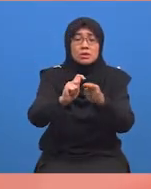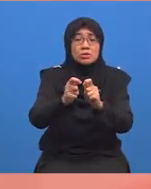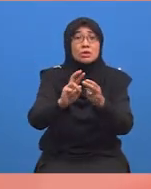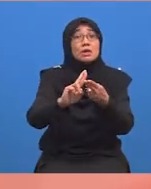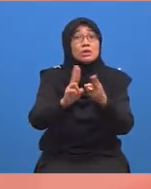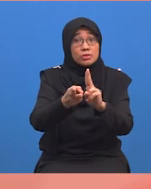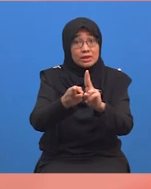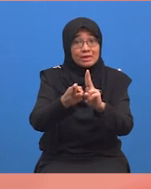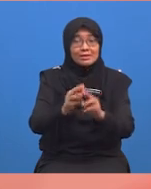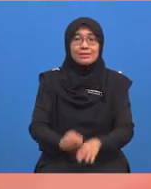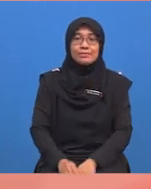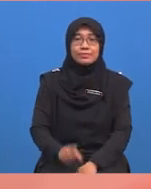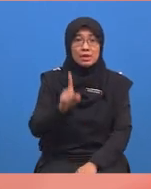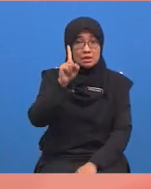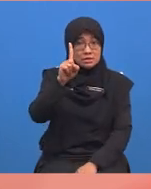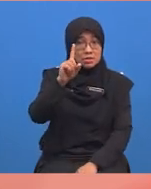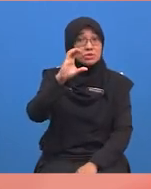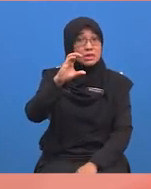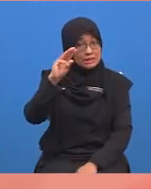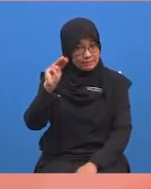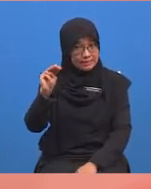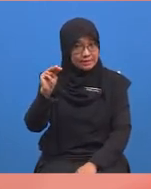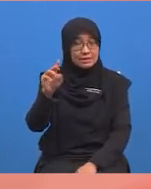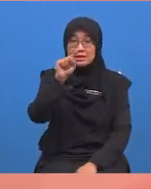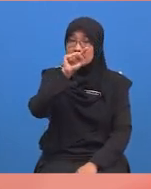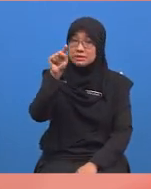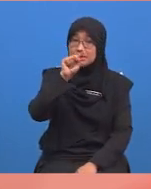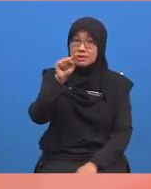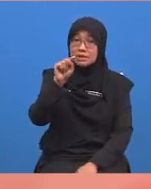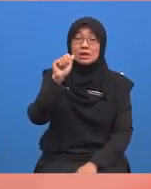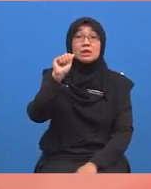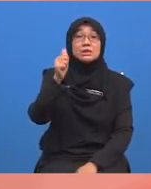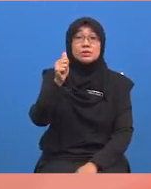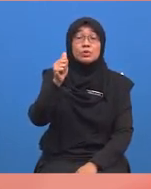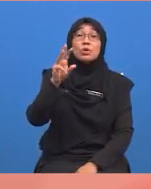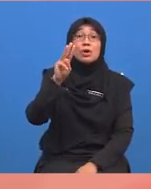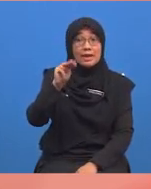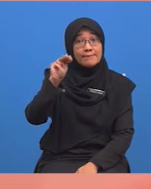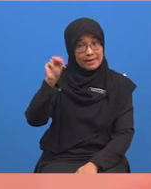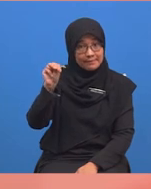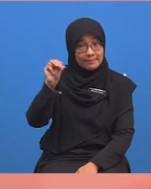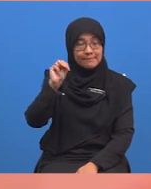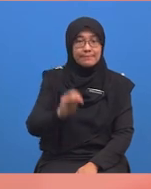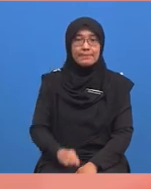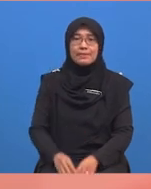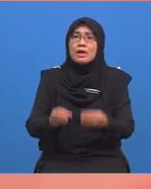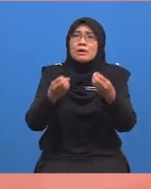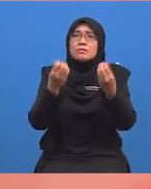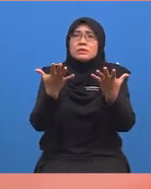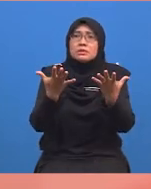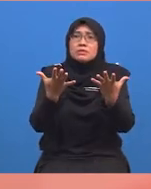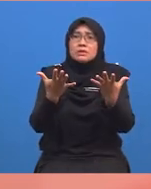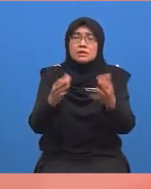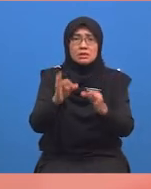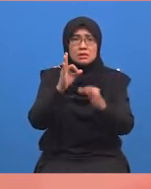Satu sentimeter sama dengan sepuluh milimeter. Bagaimana pula